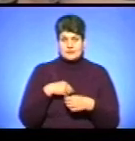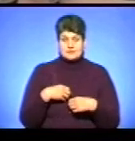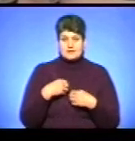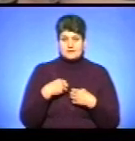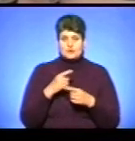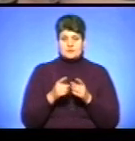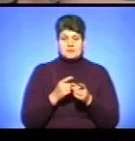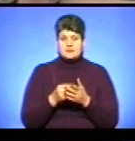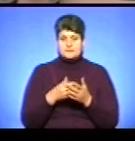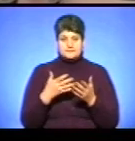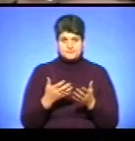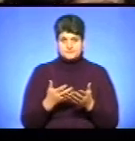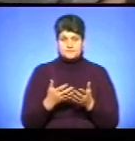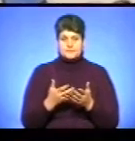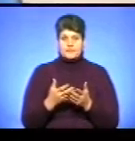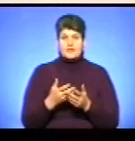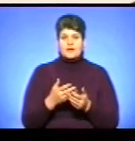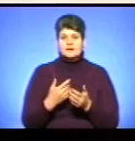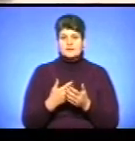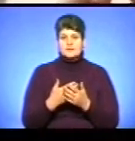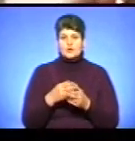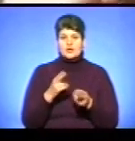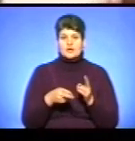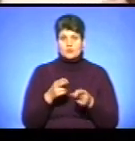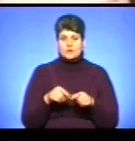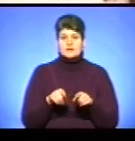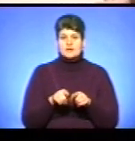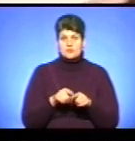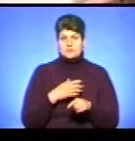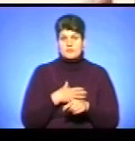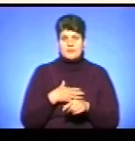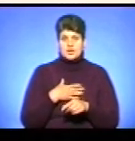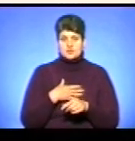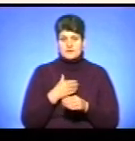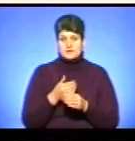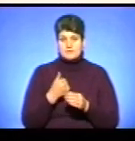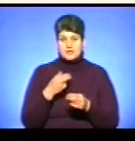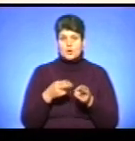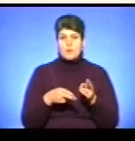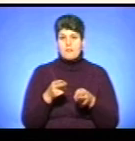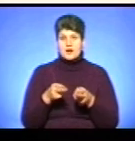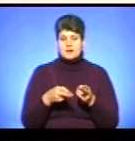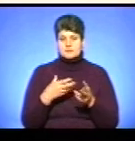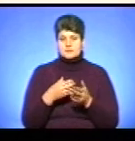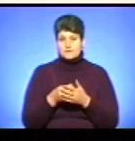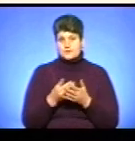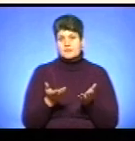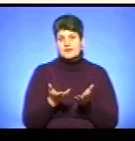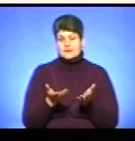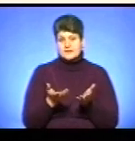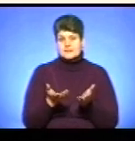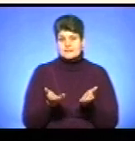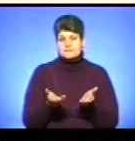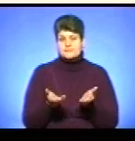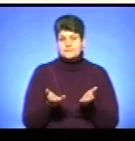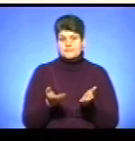тарифів. Але, ви знаєте, мабуть, хірурги також переживають перед операціями своїми теж якісь певні